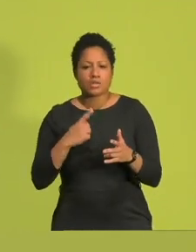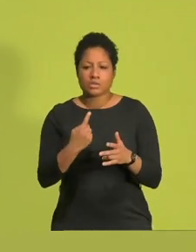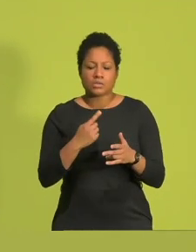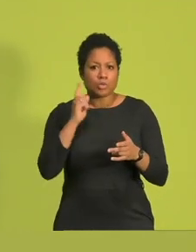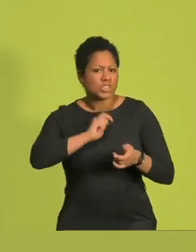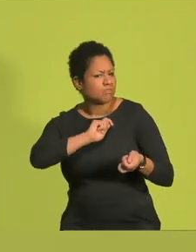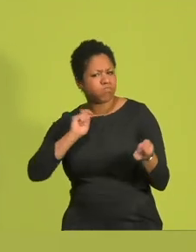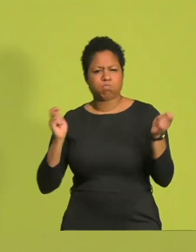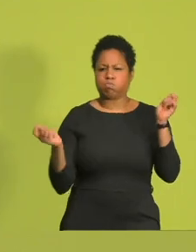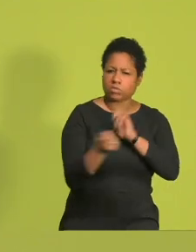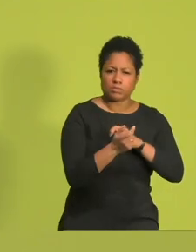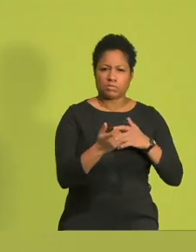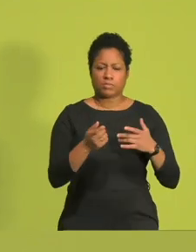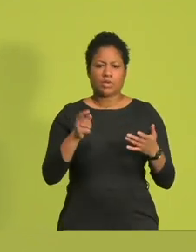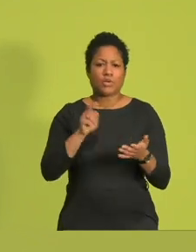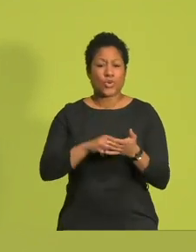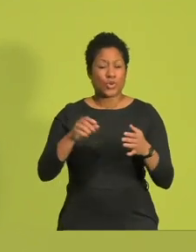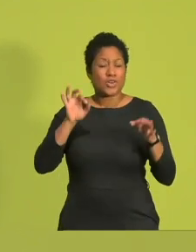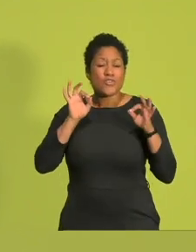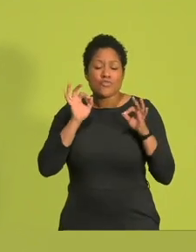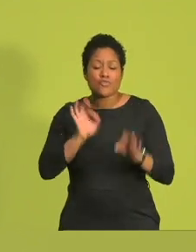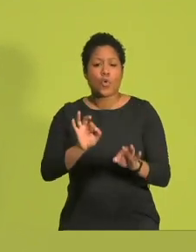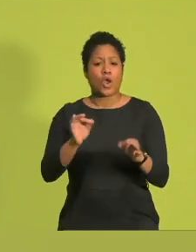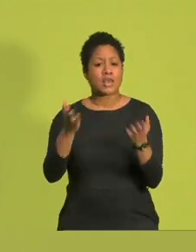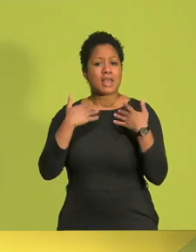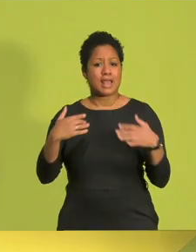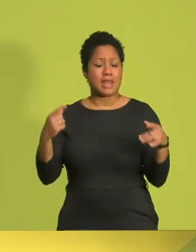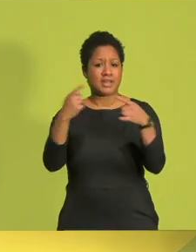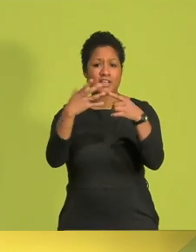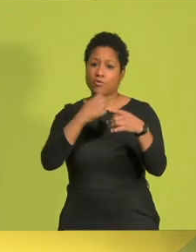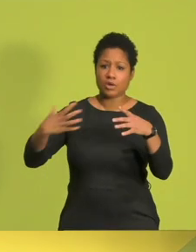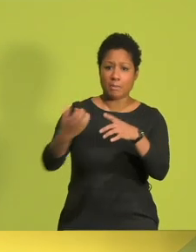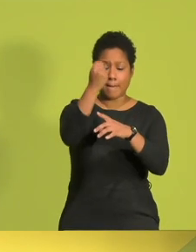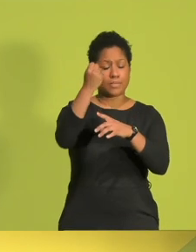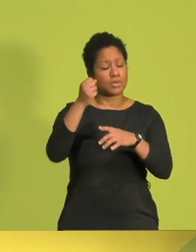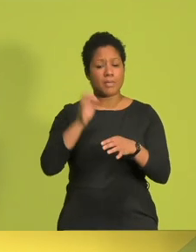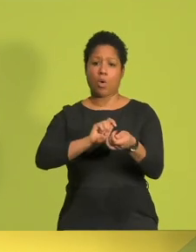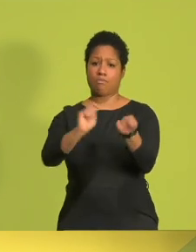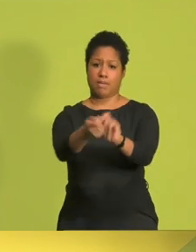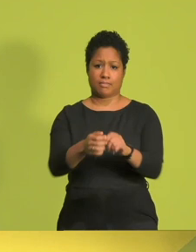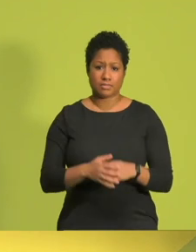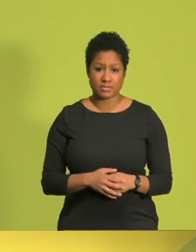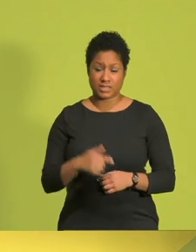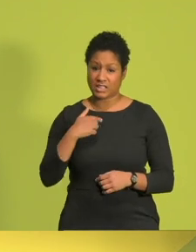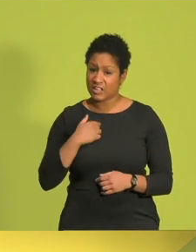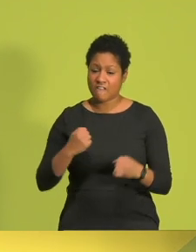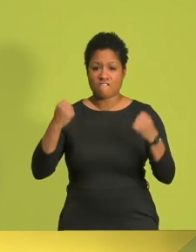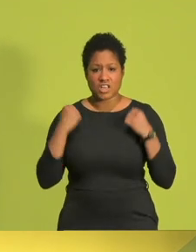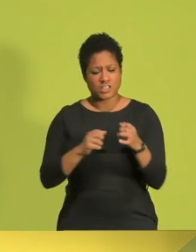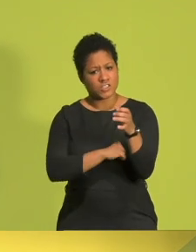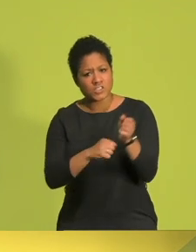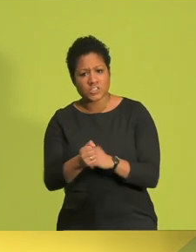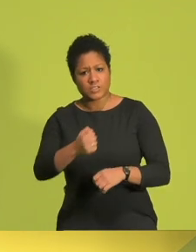was er aber dringend machen muss, damit wir unsere Klimaziele erreichen können. Und ich bin fest entschlossen, das zusammen mit euch